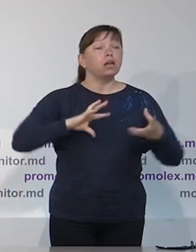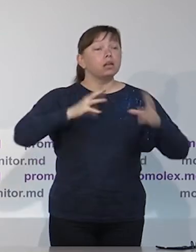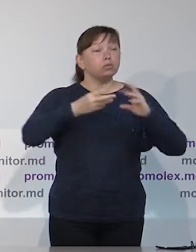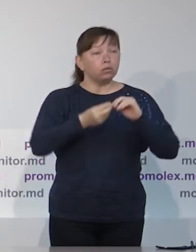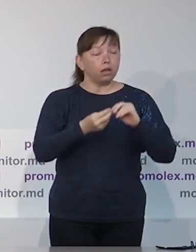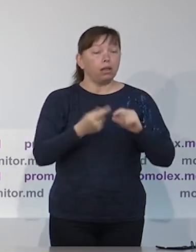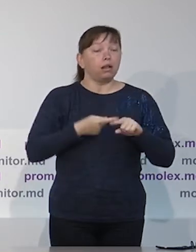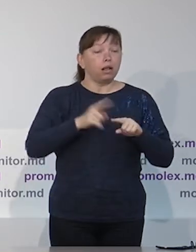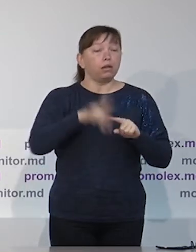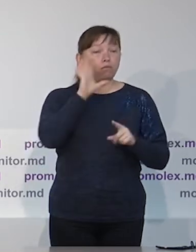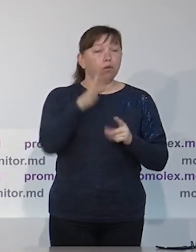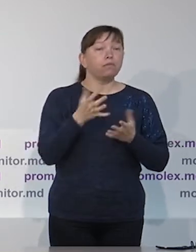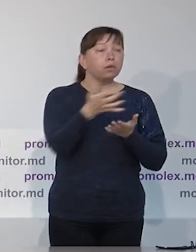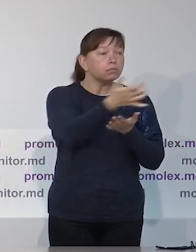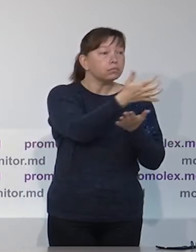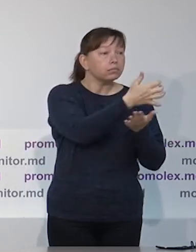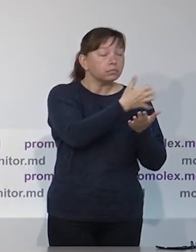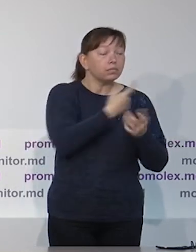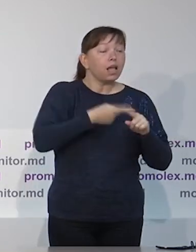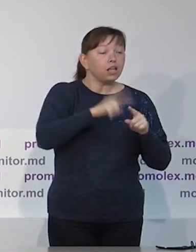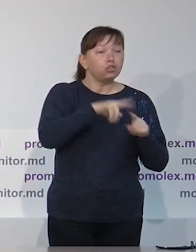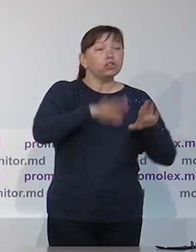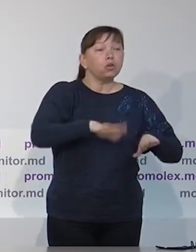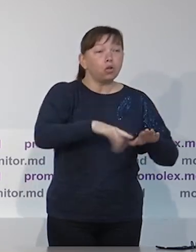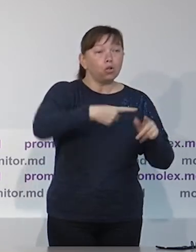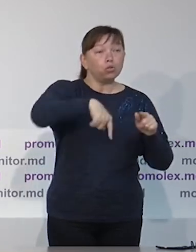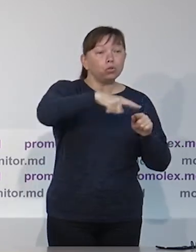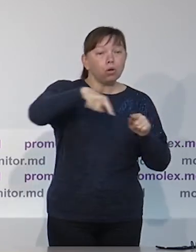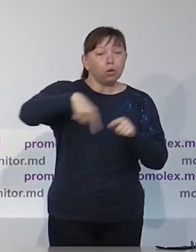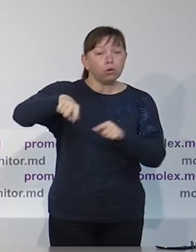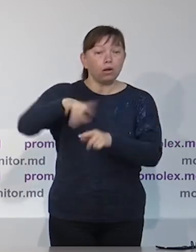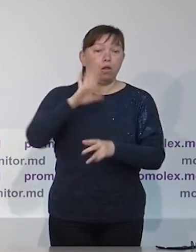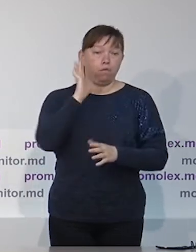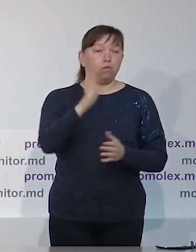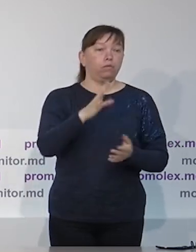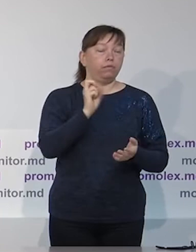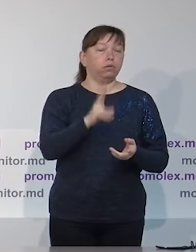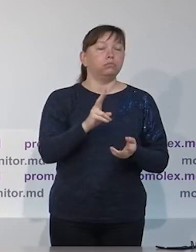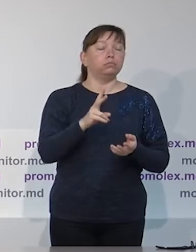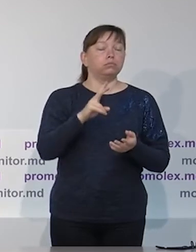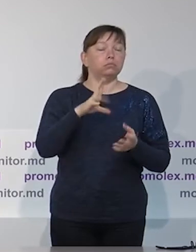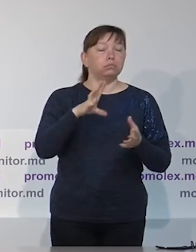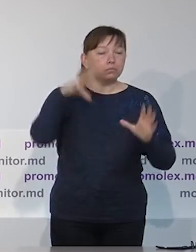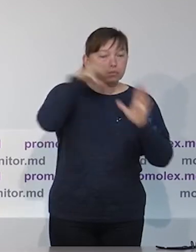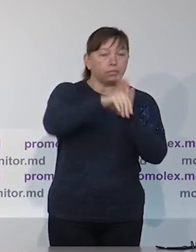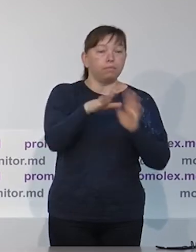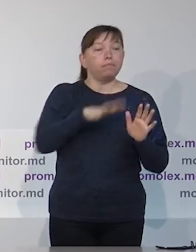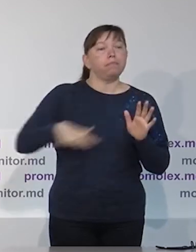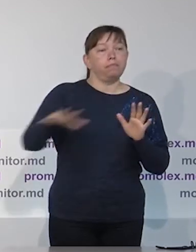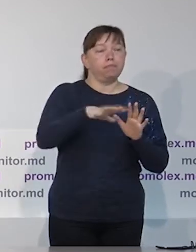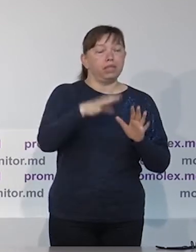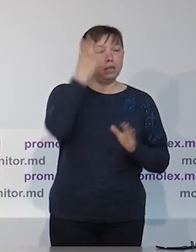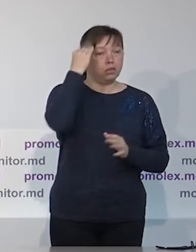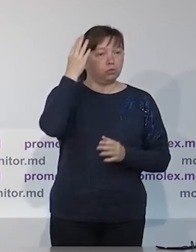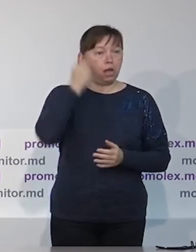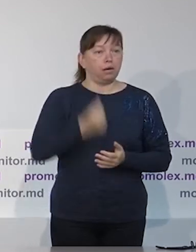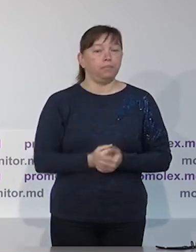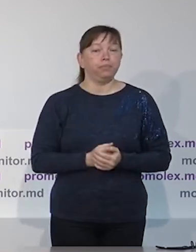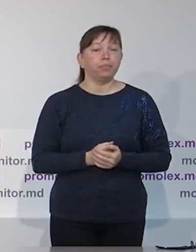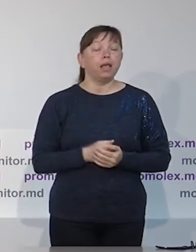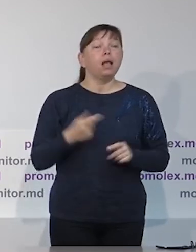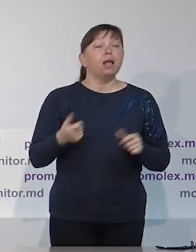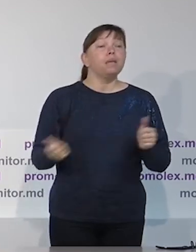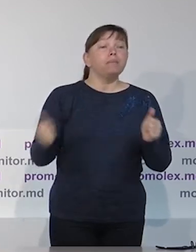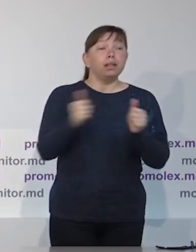А результаты, которые мы соберем на территории в день выборов, чтобы были представителями для всей страны.